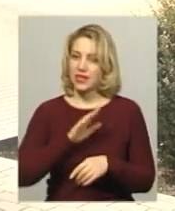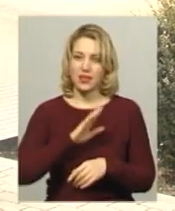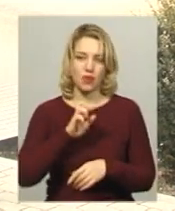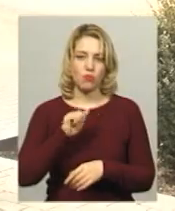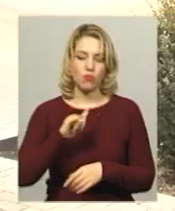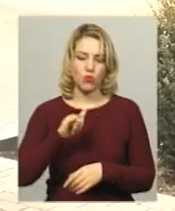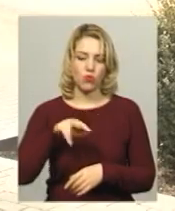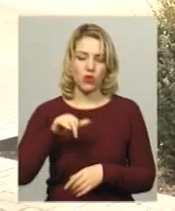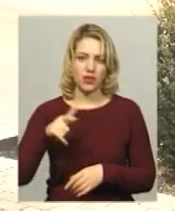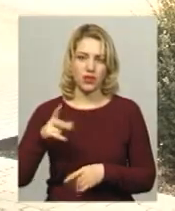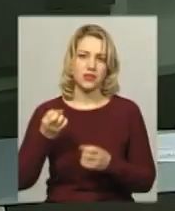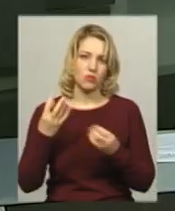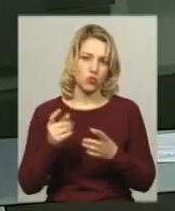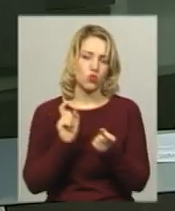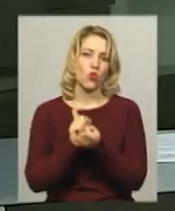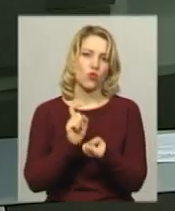це є конфлікт.